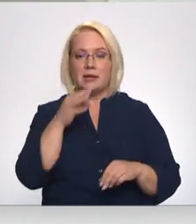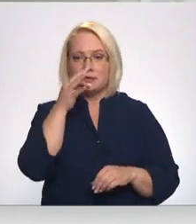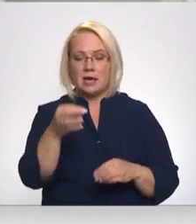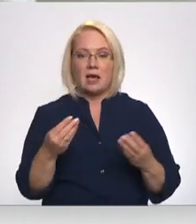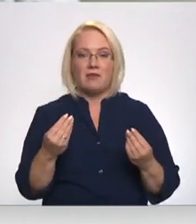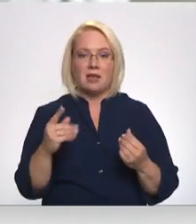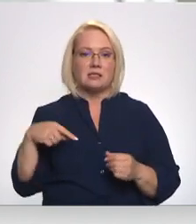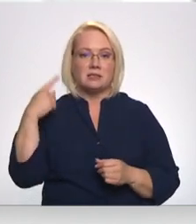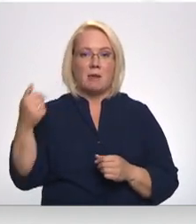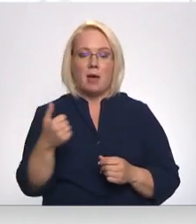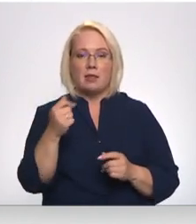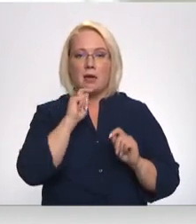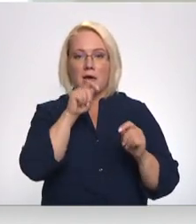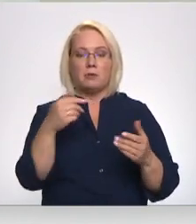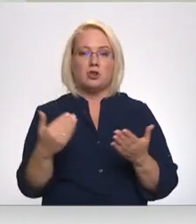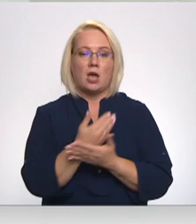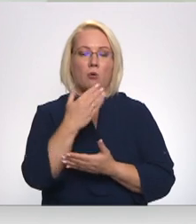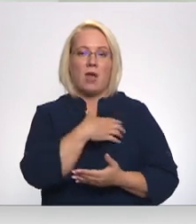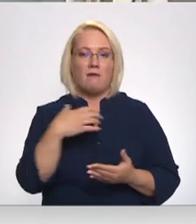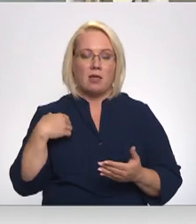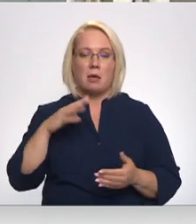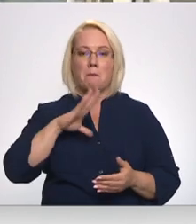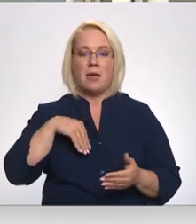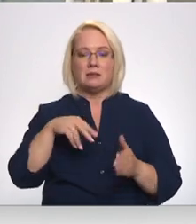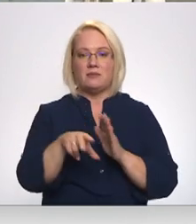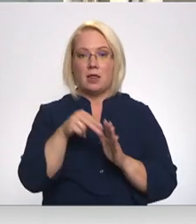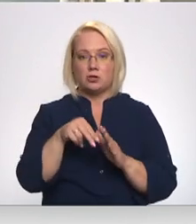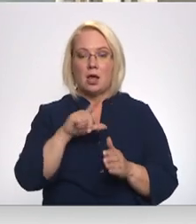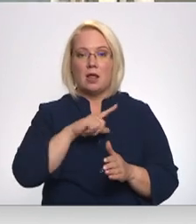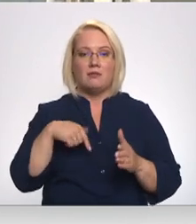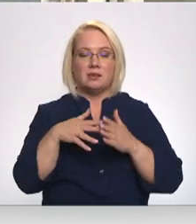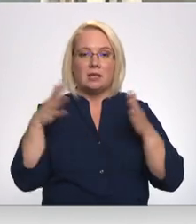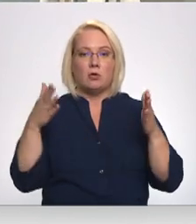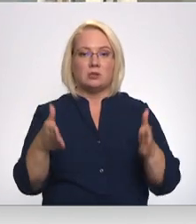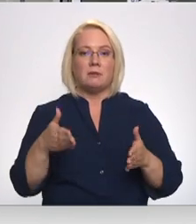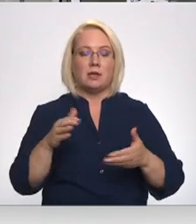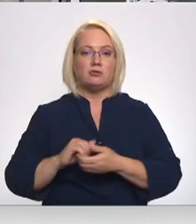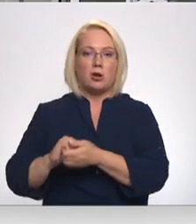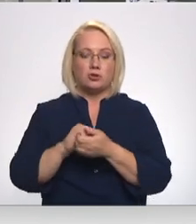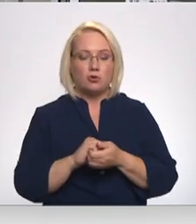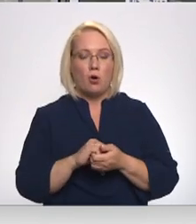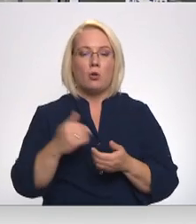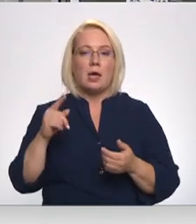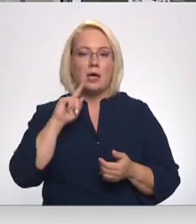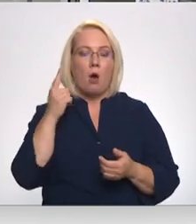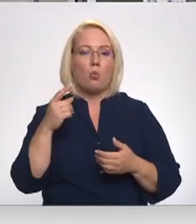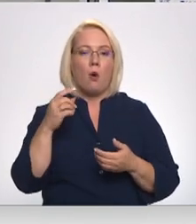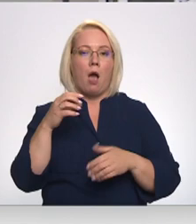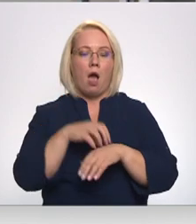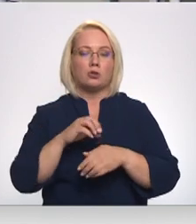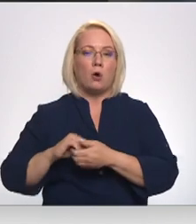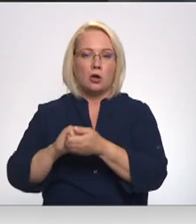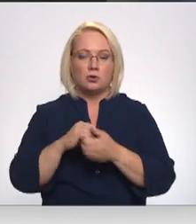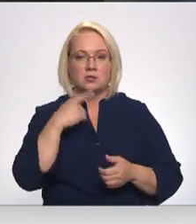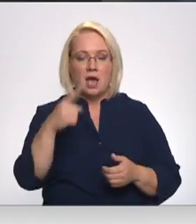nākamajam gadam jāpiešķir jaunajai valdībai pēc vēlēšanām. Latvijas Lielos Limnīcas asociācijā un Latvijas Jauno ārstu asociācijā norāda, ka